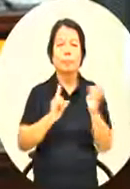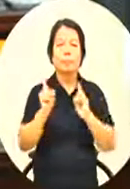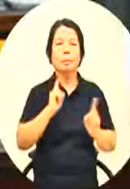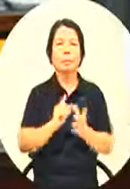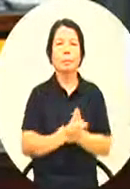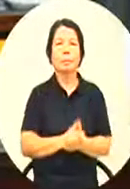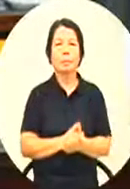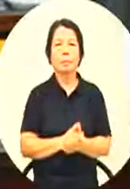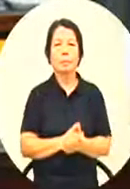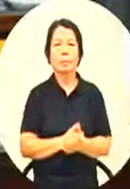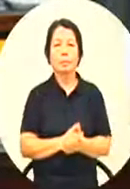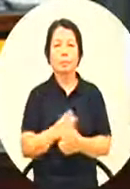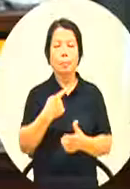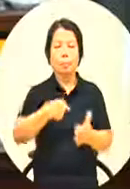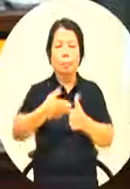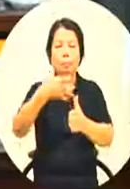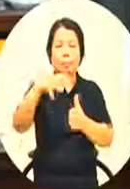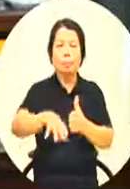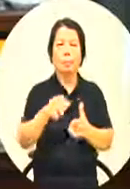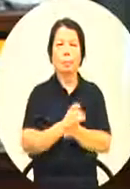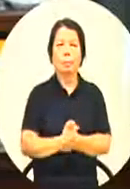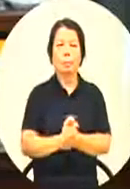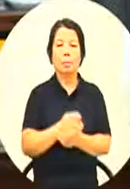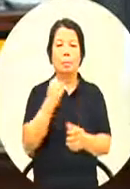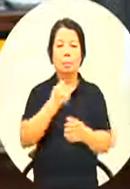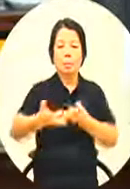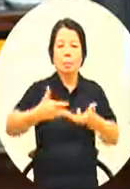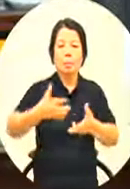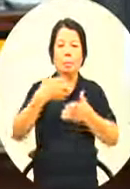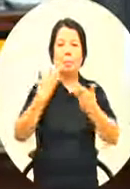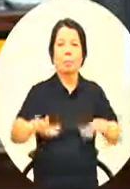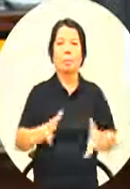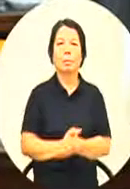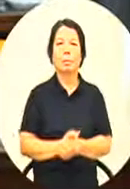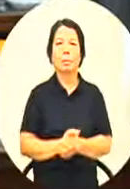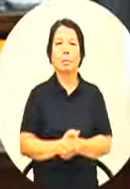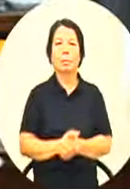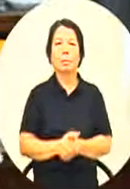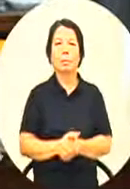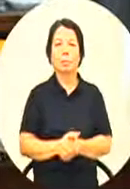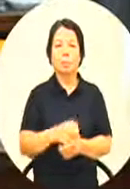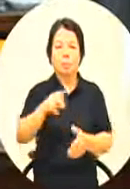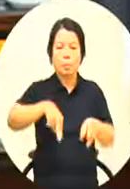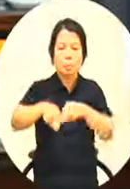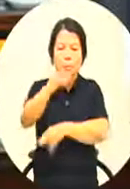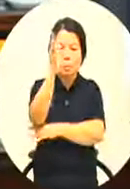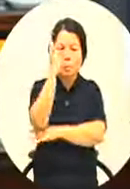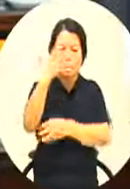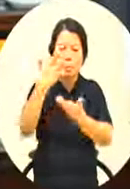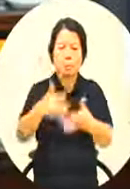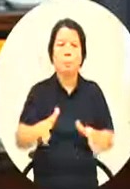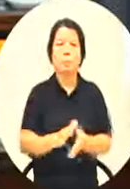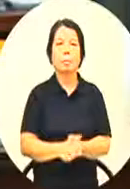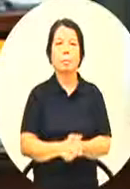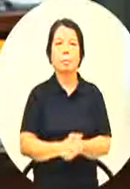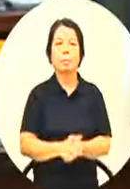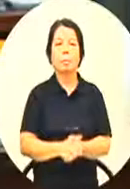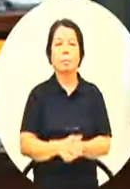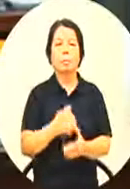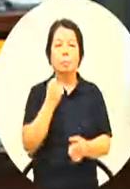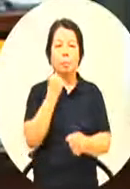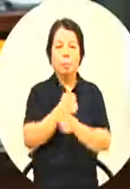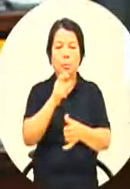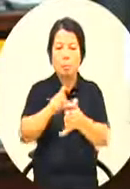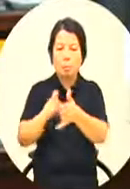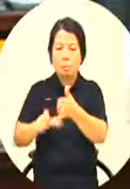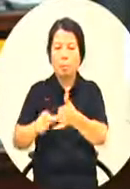人所以你看教育这么多工作你如果看这个真的混的行政工作这么多我觉得做每一件事情